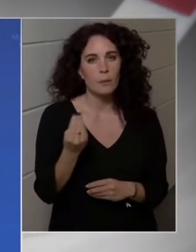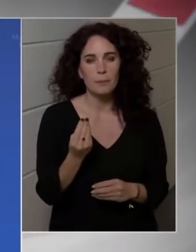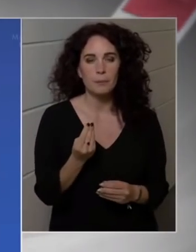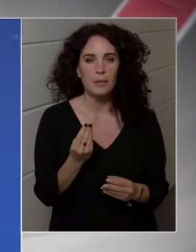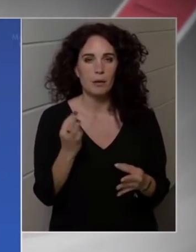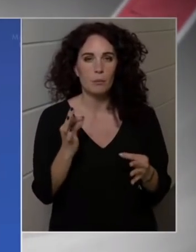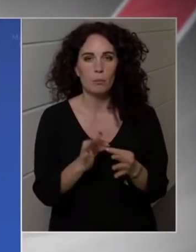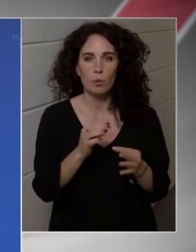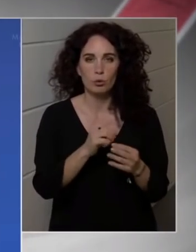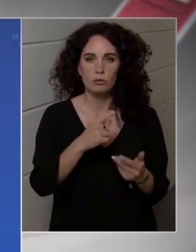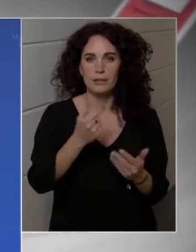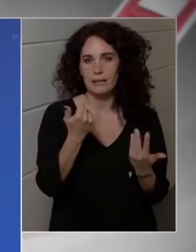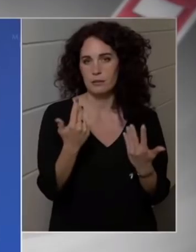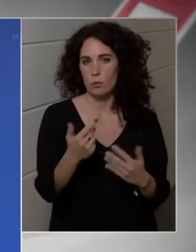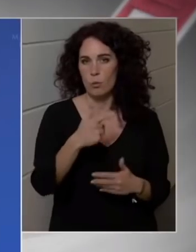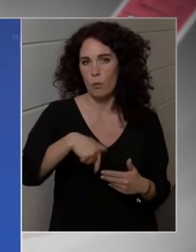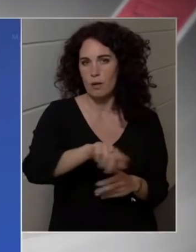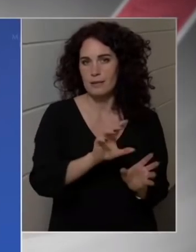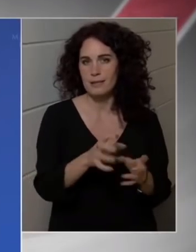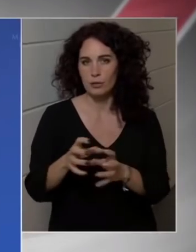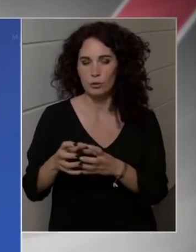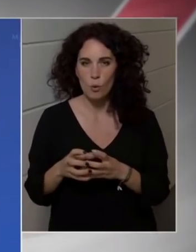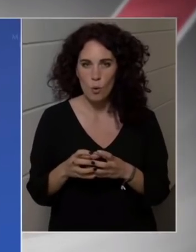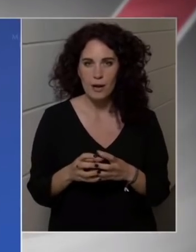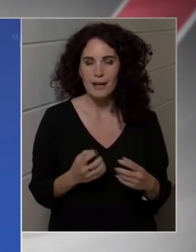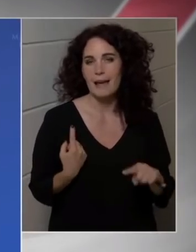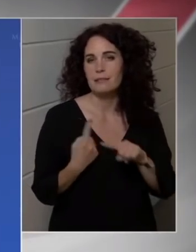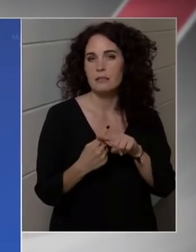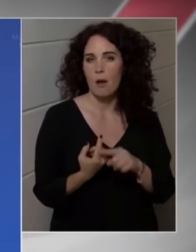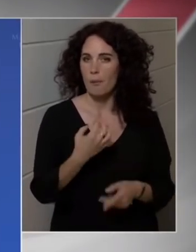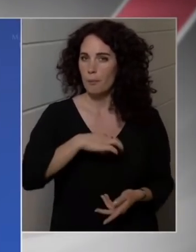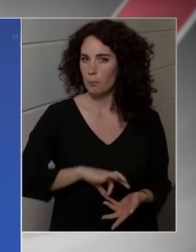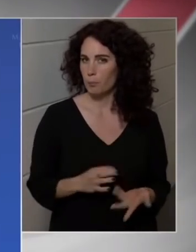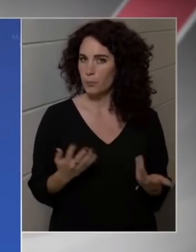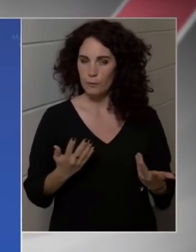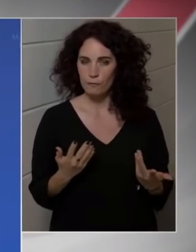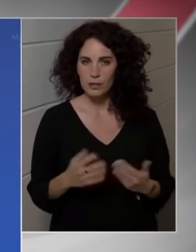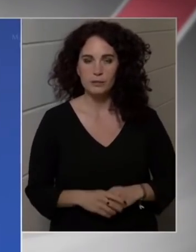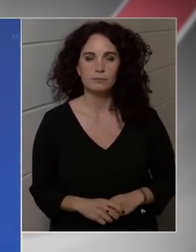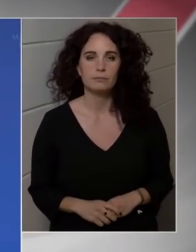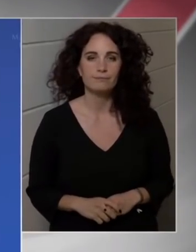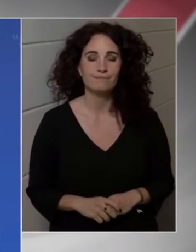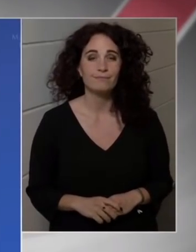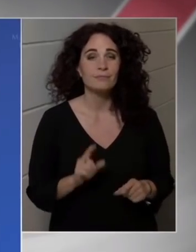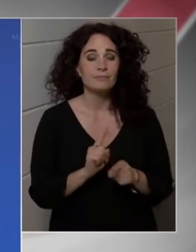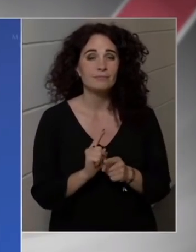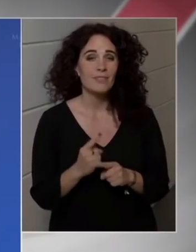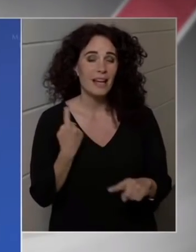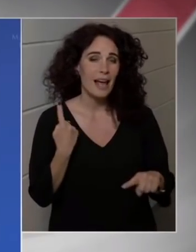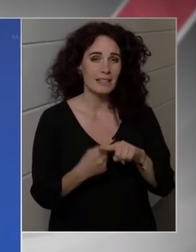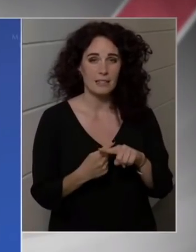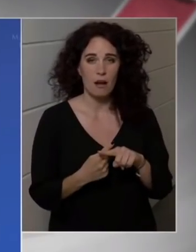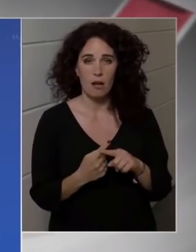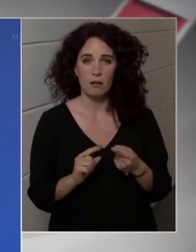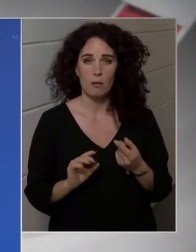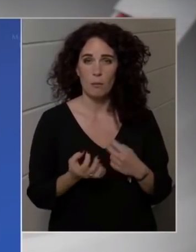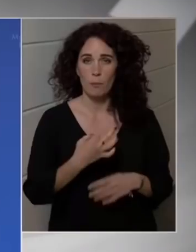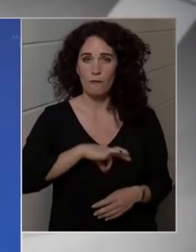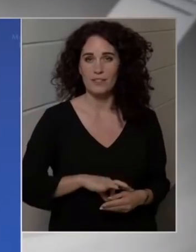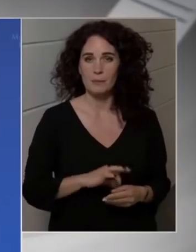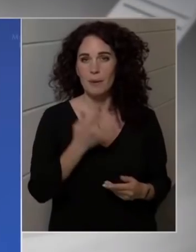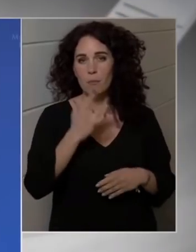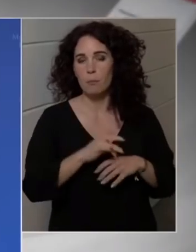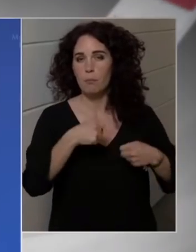800 milliárd forintot. Szeretnék néhány szót váltani arról, hogy miért is képződött ezen